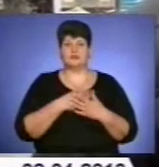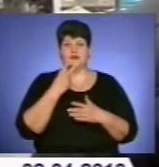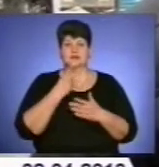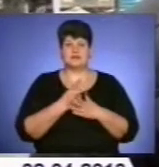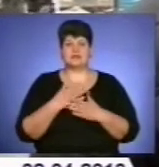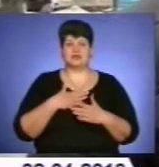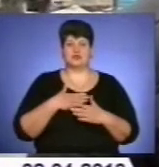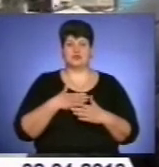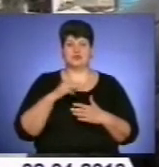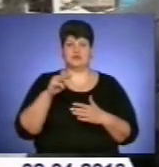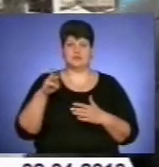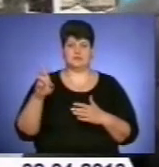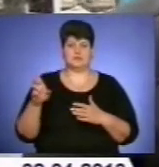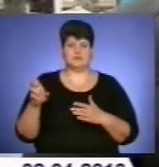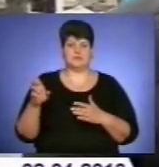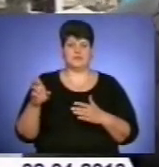Тернопільському телебаченні?